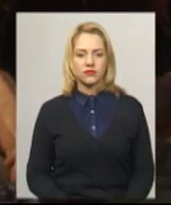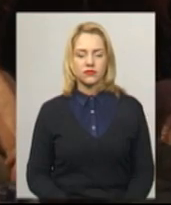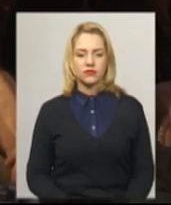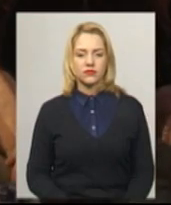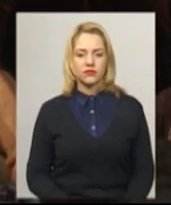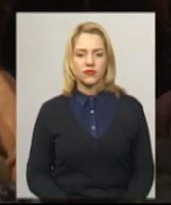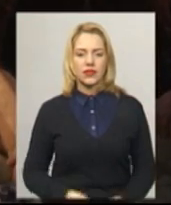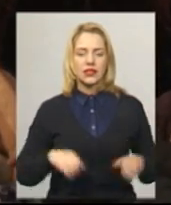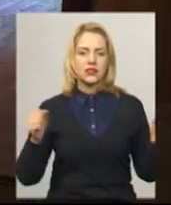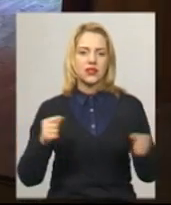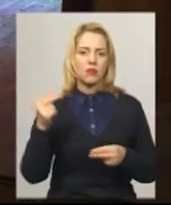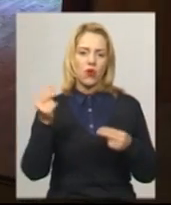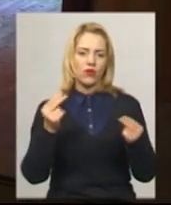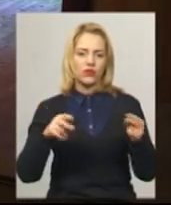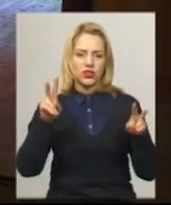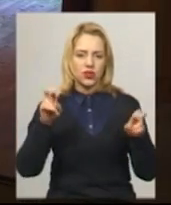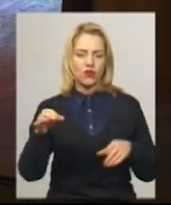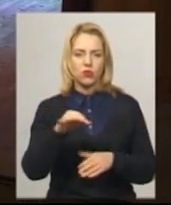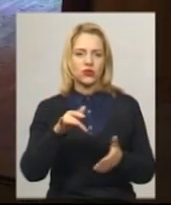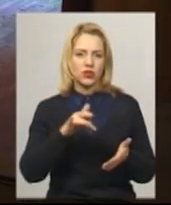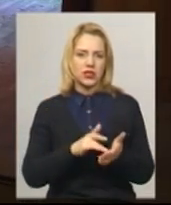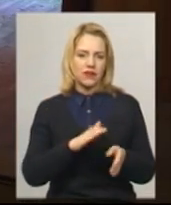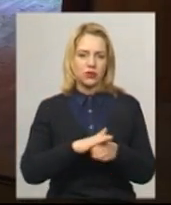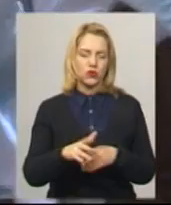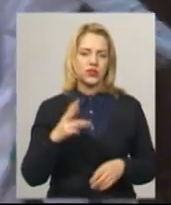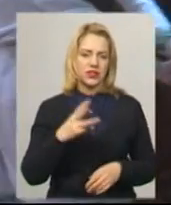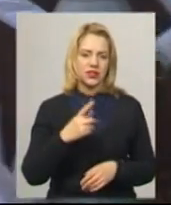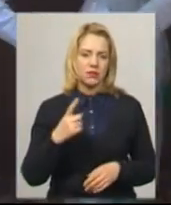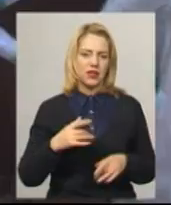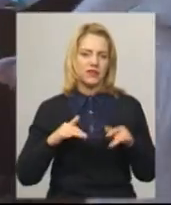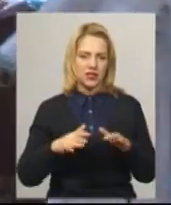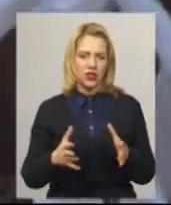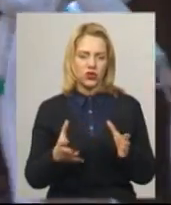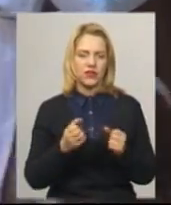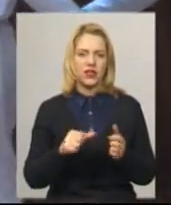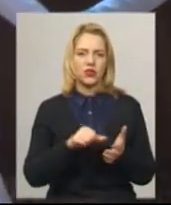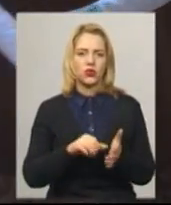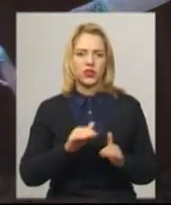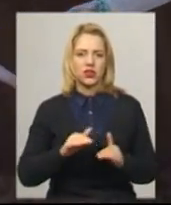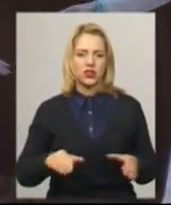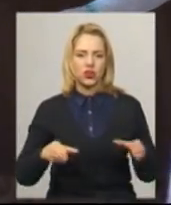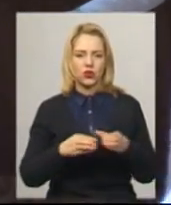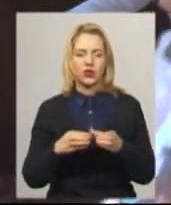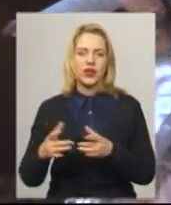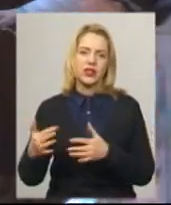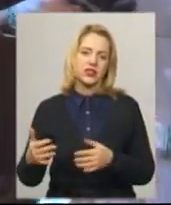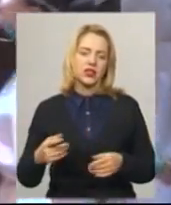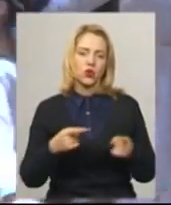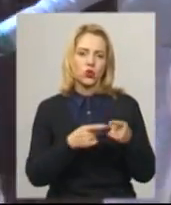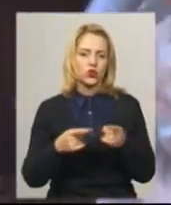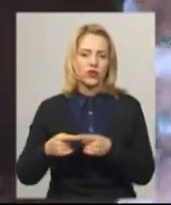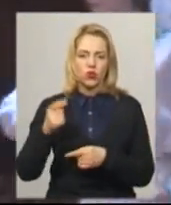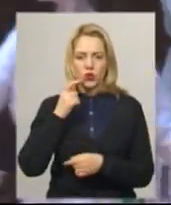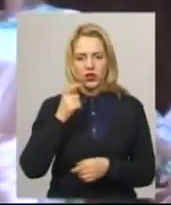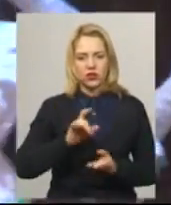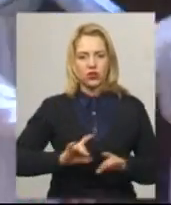Зимові візерунки в обласному центрі відбулись в 31-й. В заході взяли участь дитячі танцювальні колективи з різних куточків України,